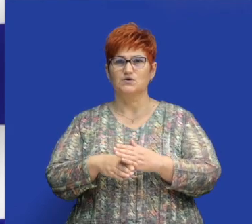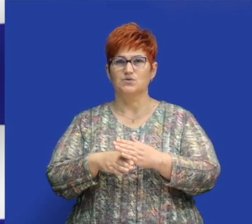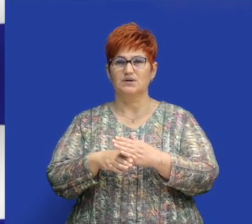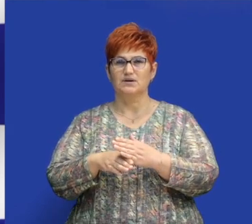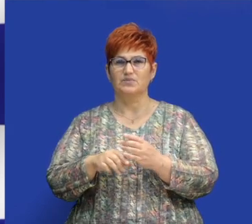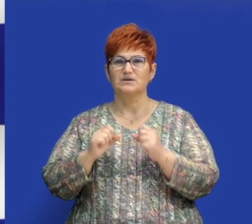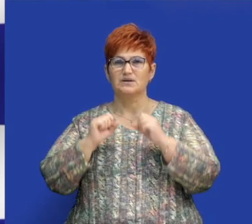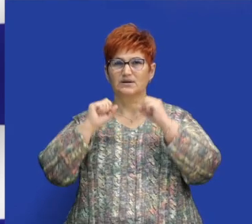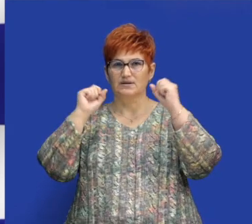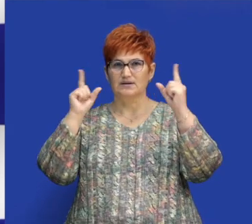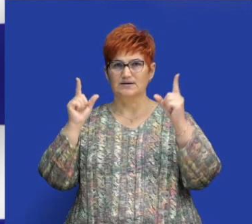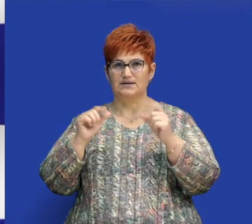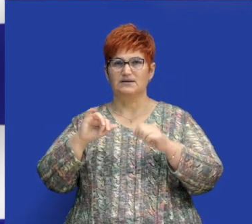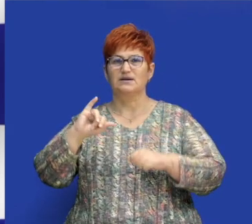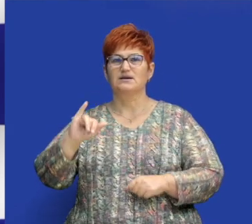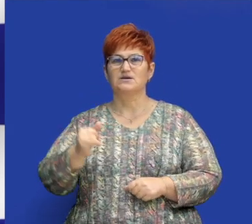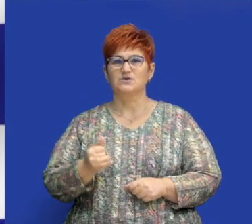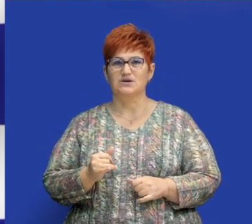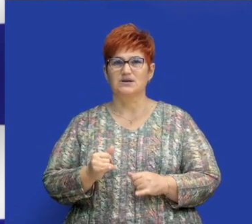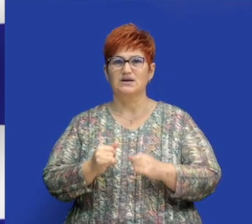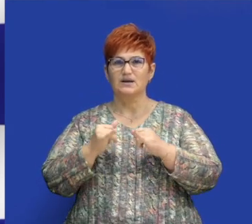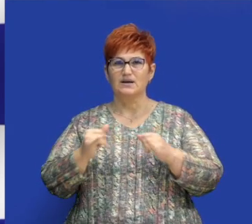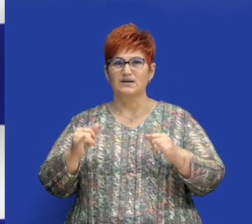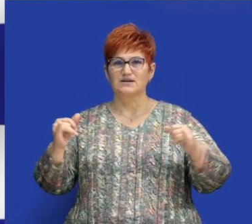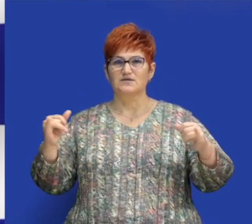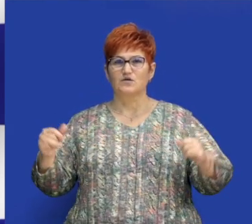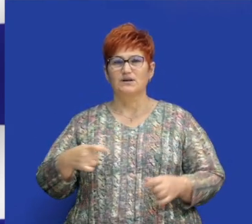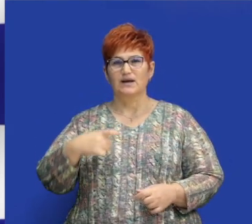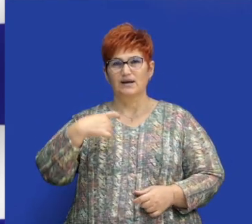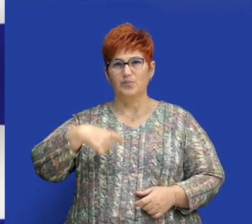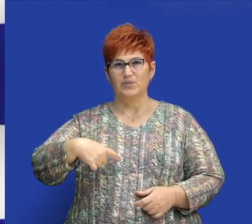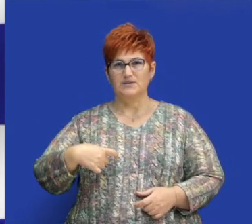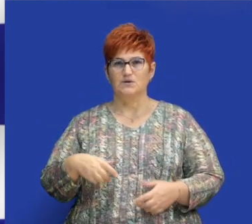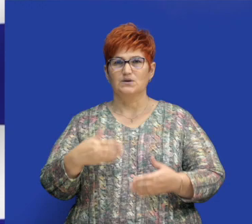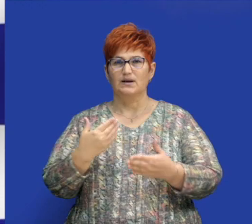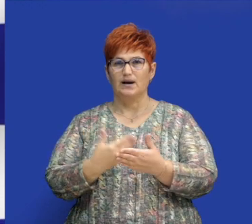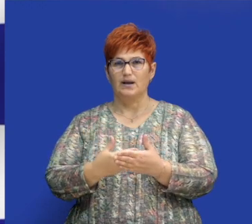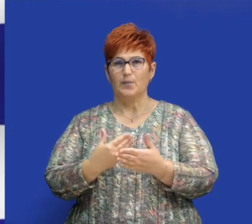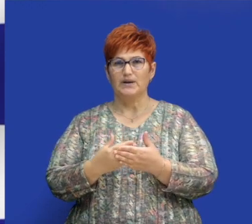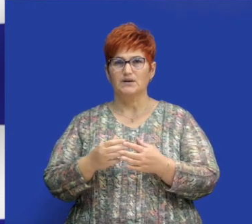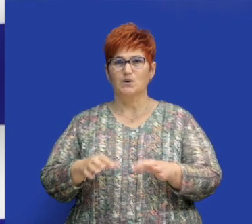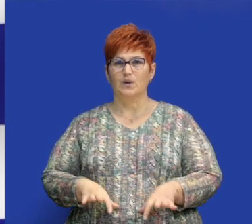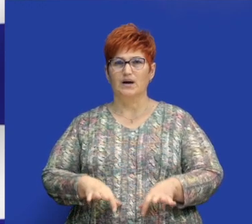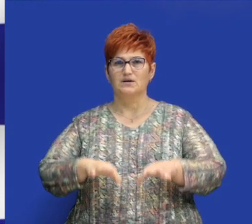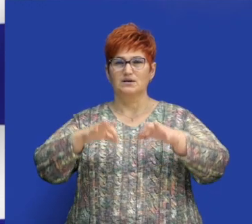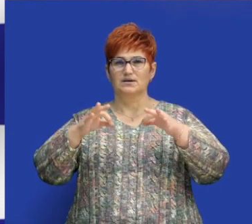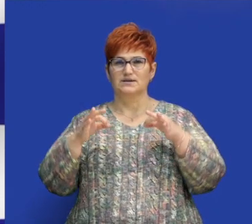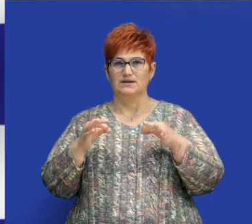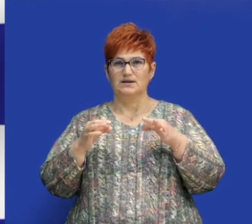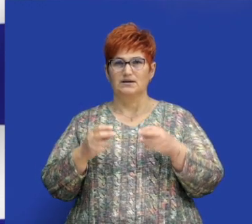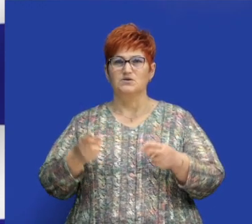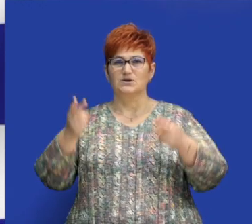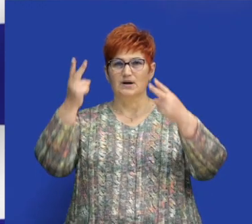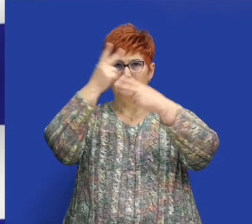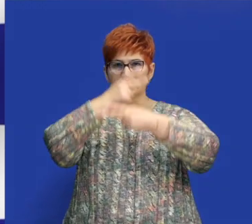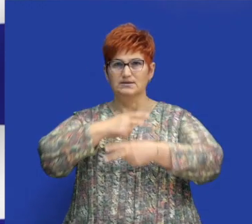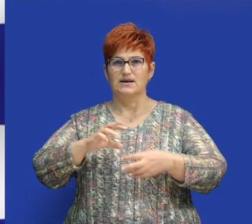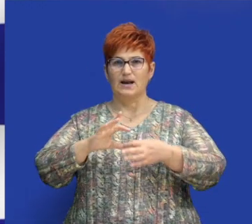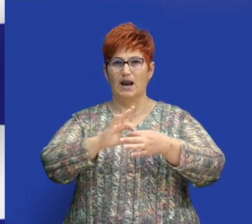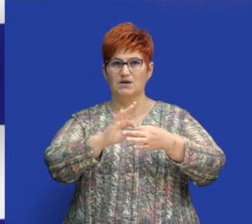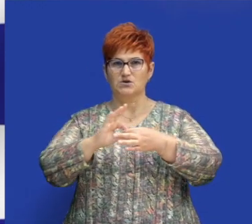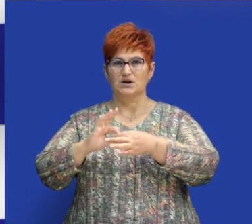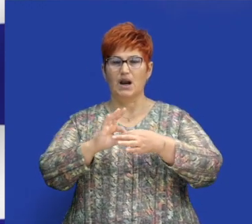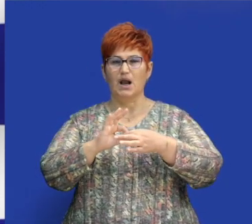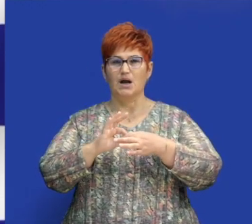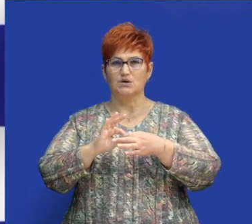átölelés, gallérfogás, mind vele járója ennek. Az se okozom meglepetést, ha a pincér dudorászva szolgál